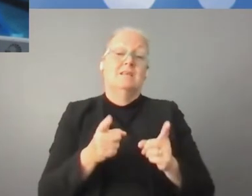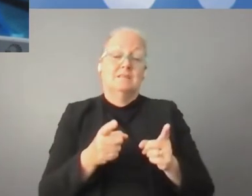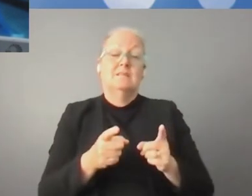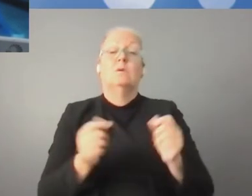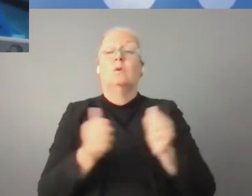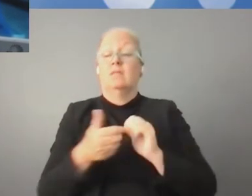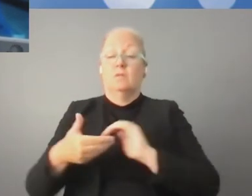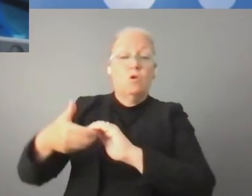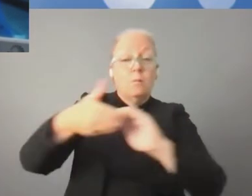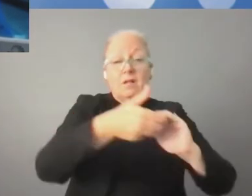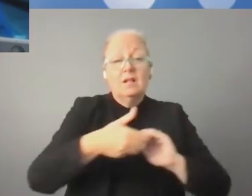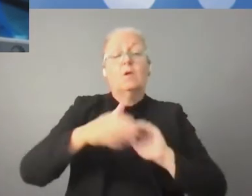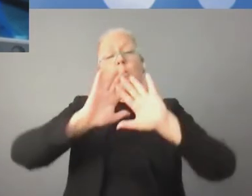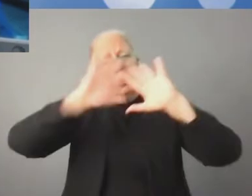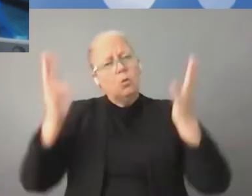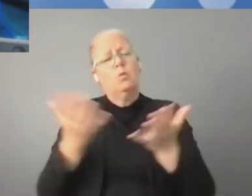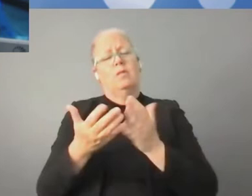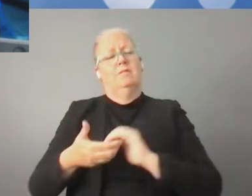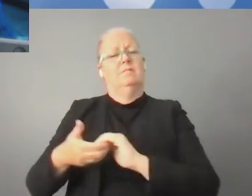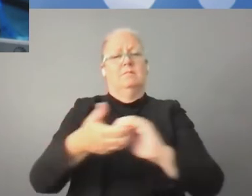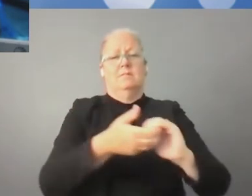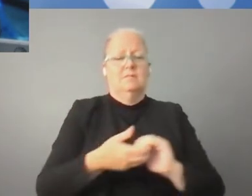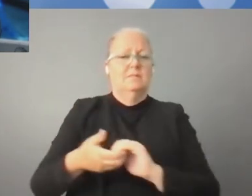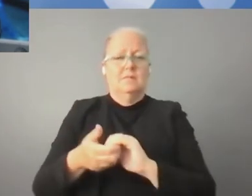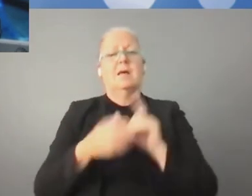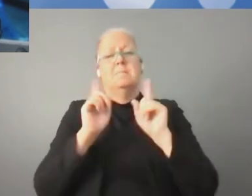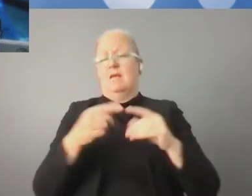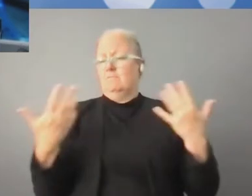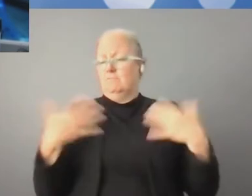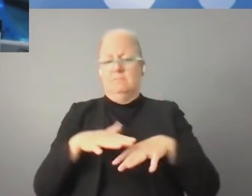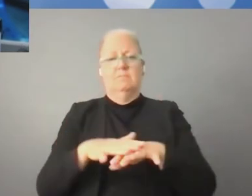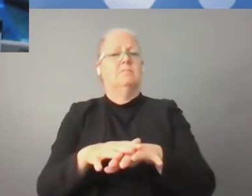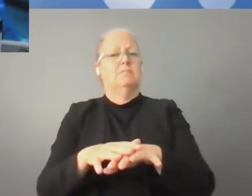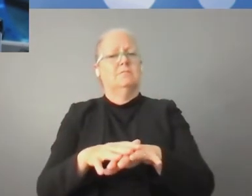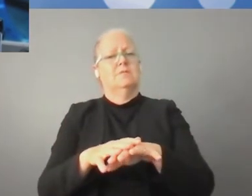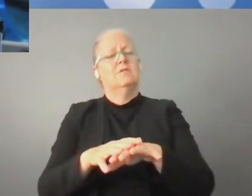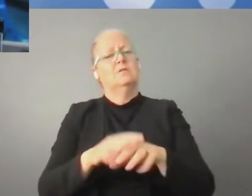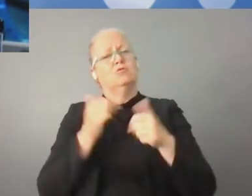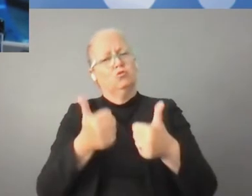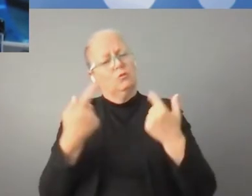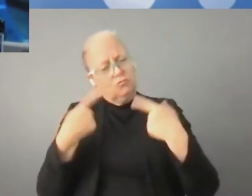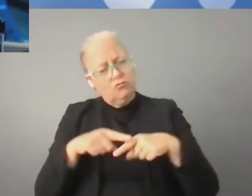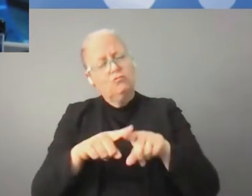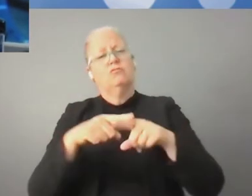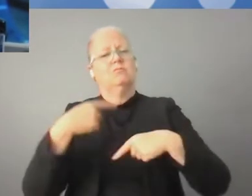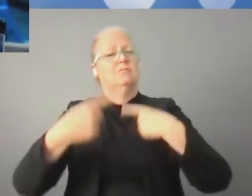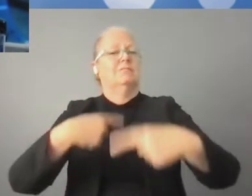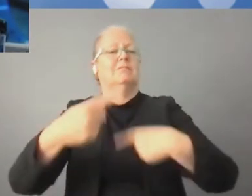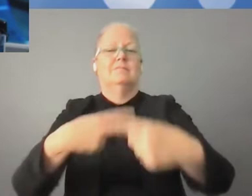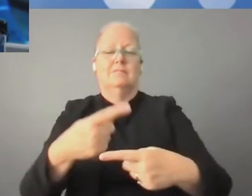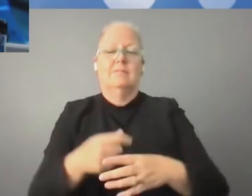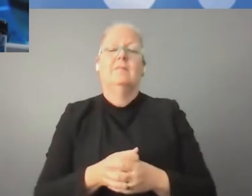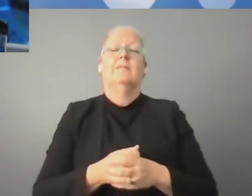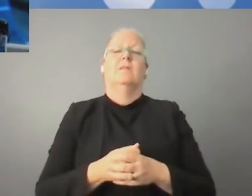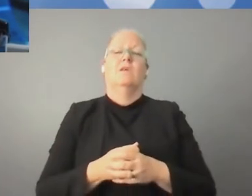grantów przekazujemy istotne środki finansowe na ich dalszy rozwój. I uważamy, że jeżeli chodzi o technologię cyfrową, bardzo